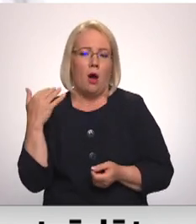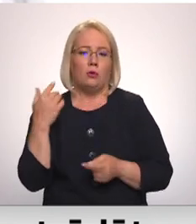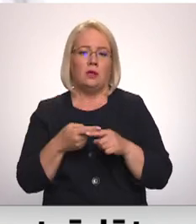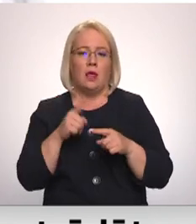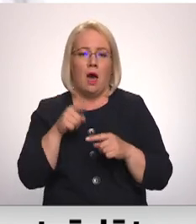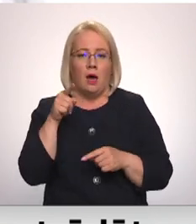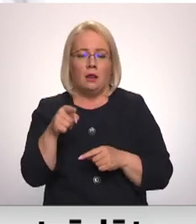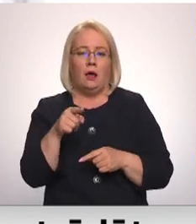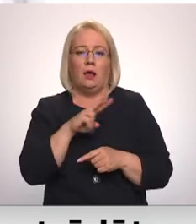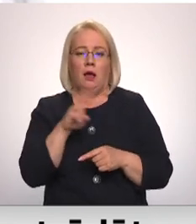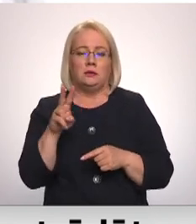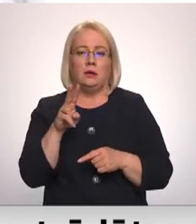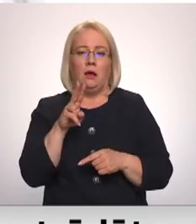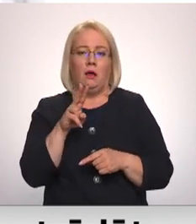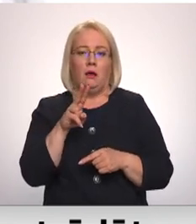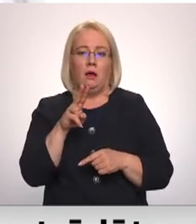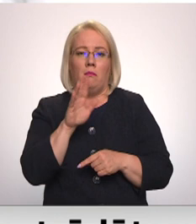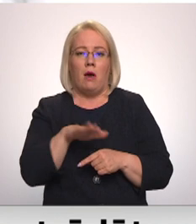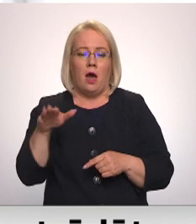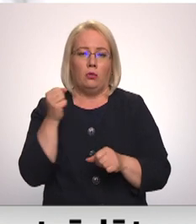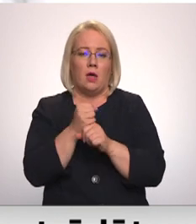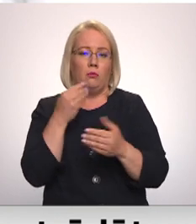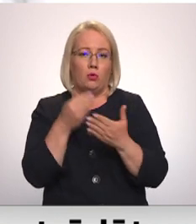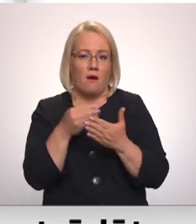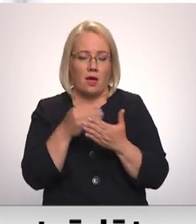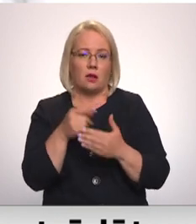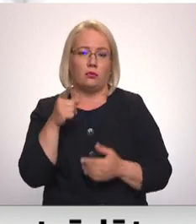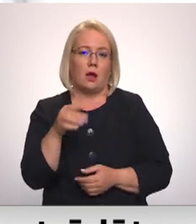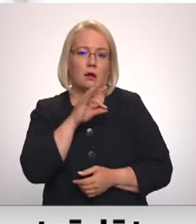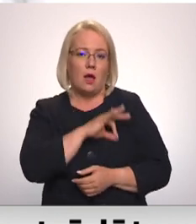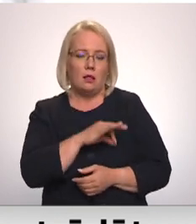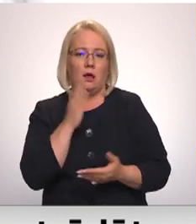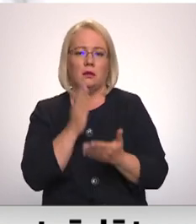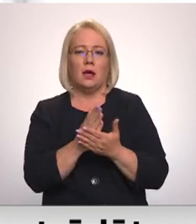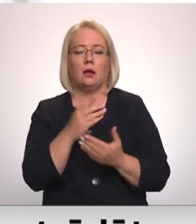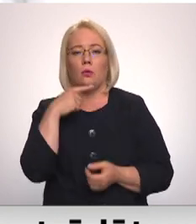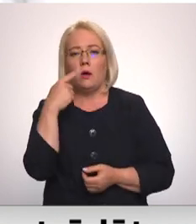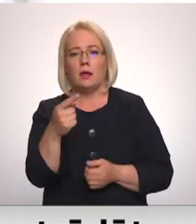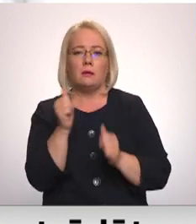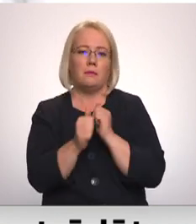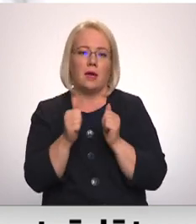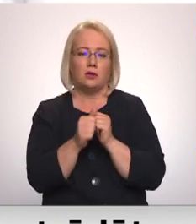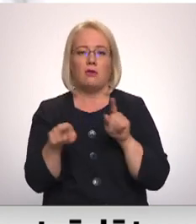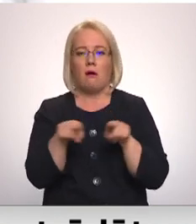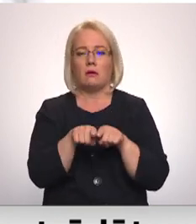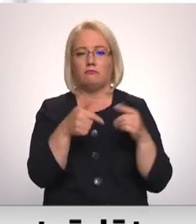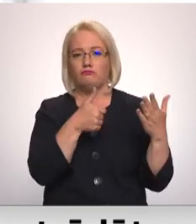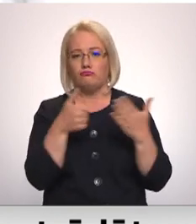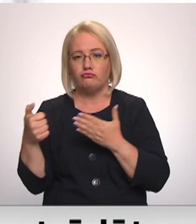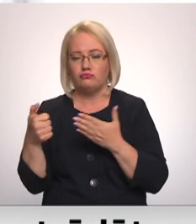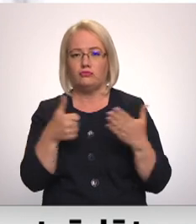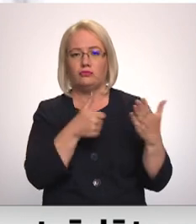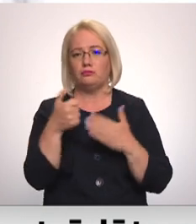arī bērnu darbu novērtē. Un šī alga tiek noteikta bieži vien arī 600 vai